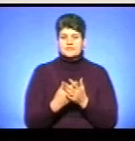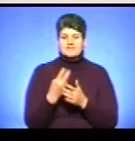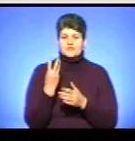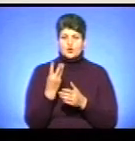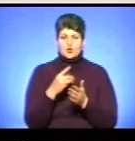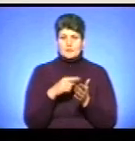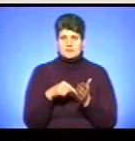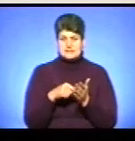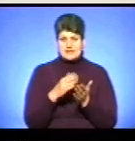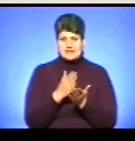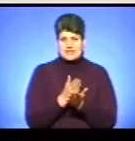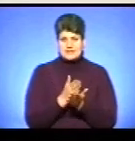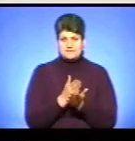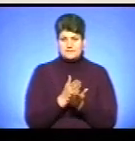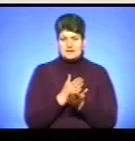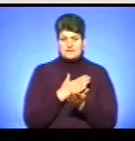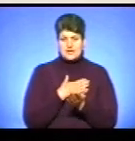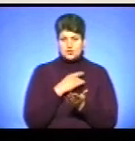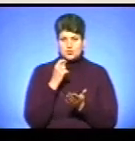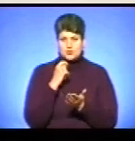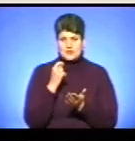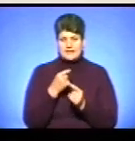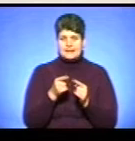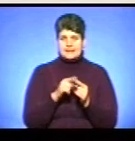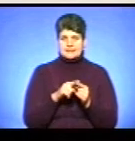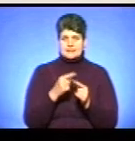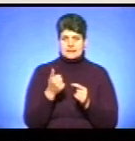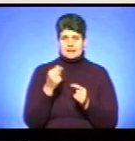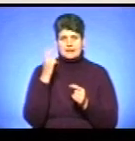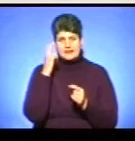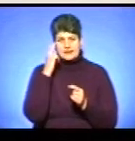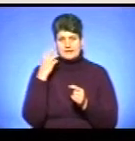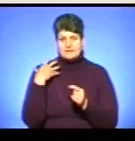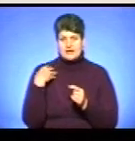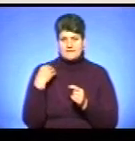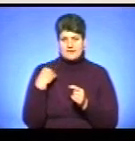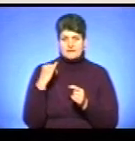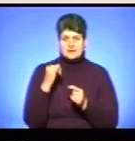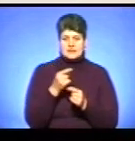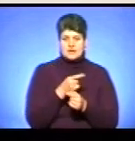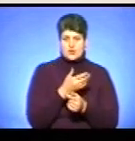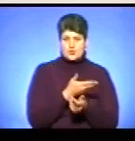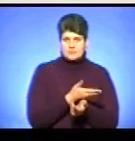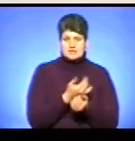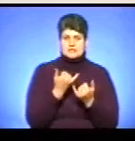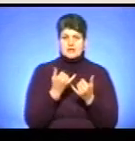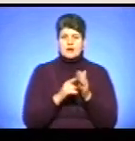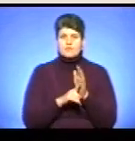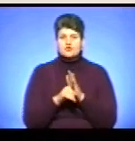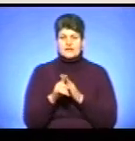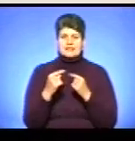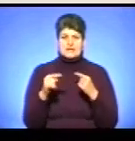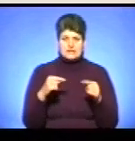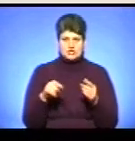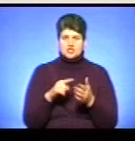містах є нашої України. Це Київ, Львів і Тернопіль. Зараз починають і інші